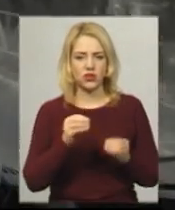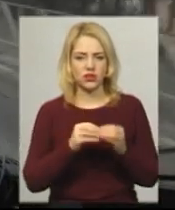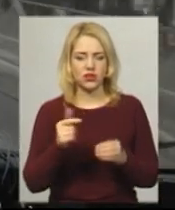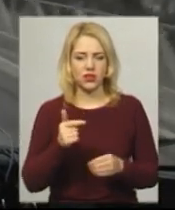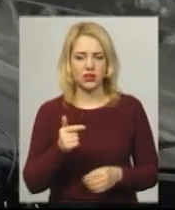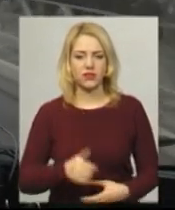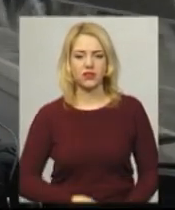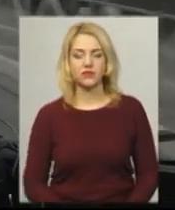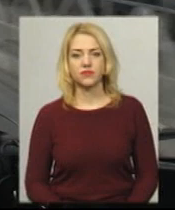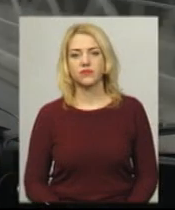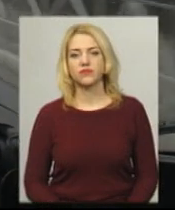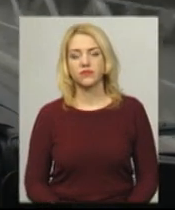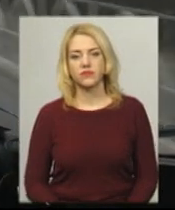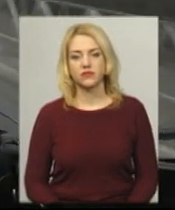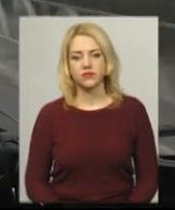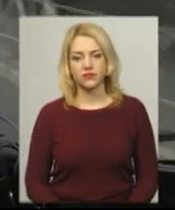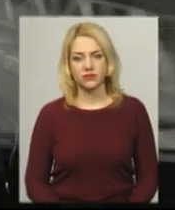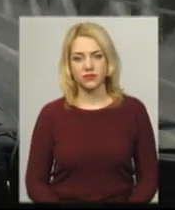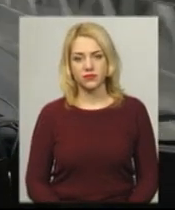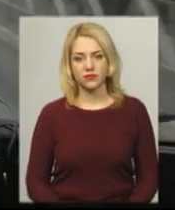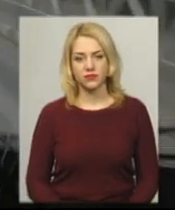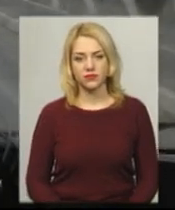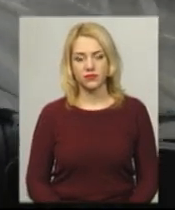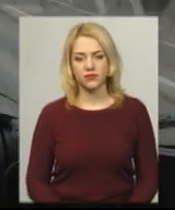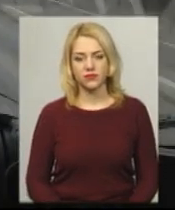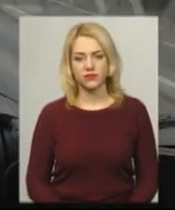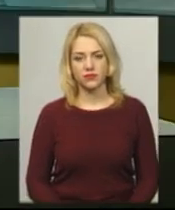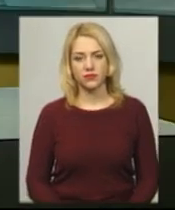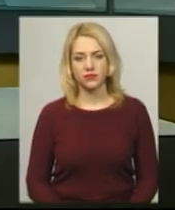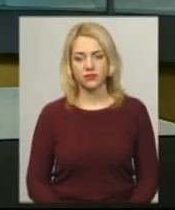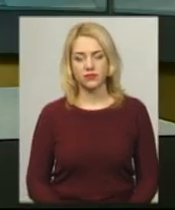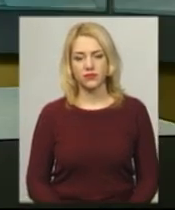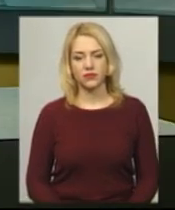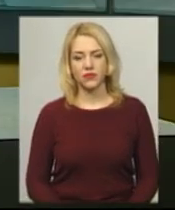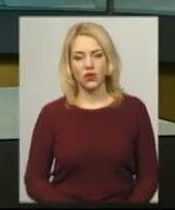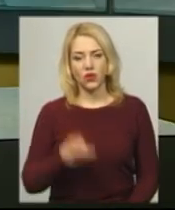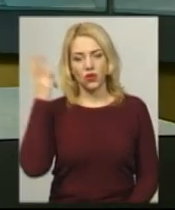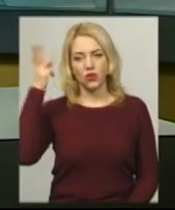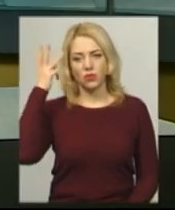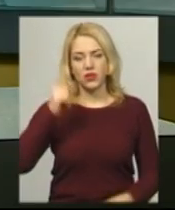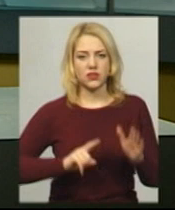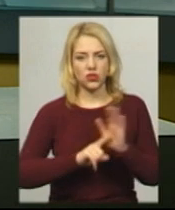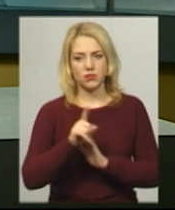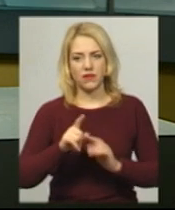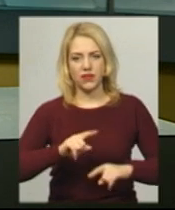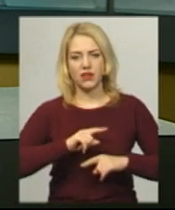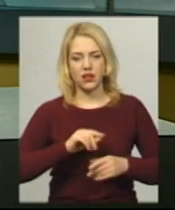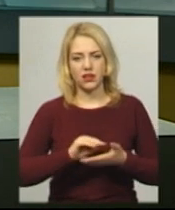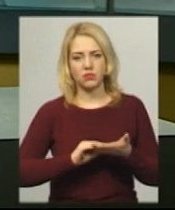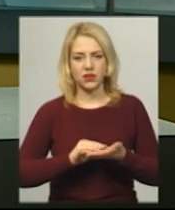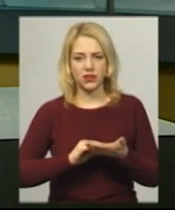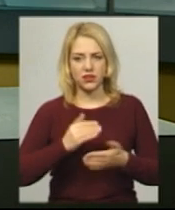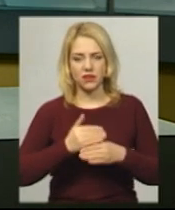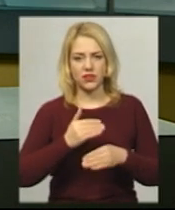Дарина Денисенко, Іван Мовчан. Новини на Суспільному. Хмельницький. У Хмельницькому розпочалися фінальні репетиції